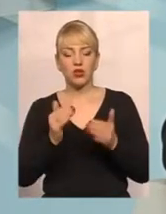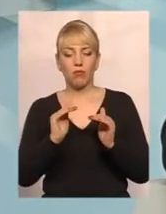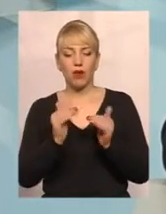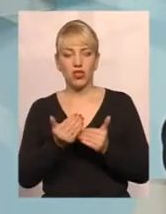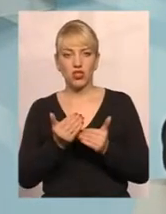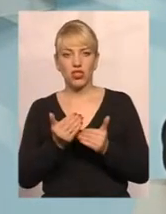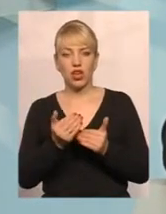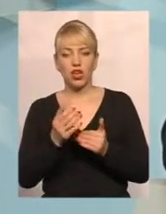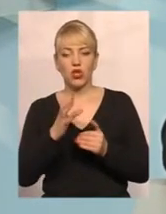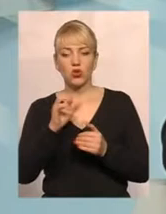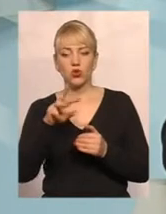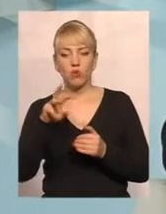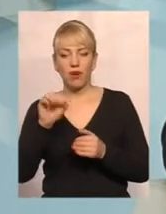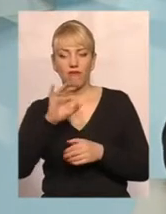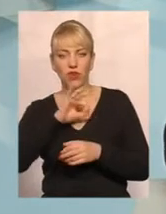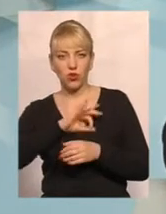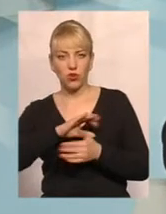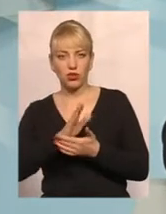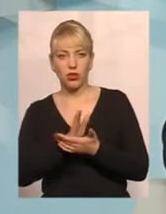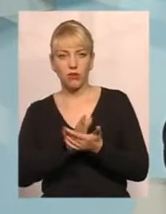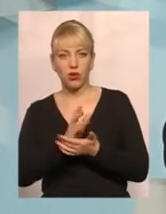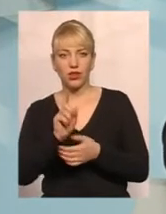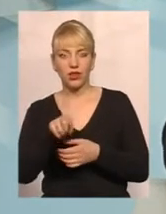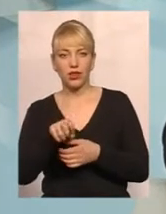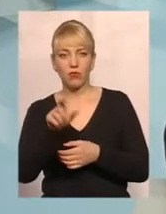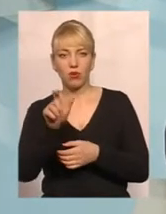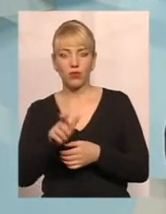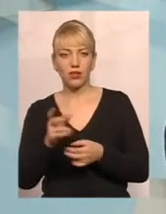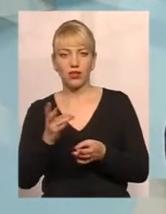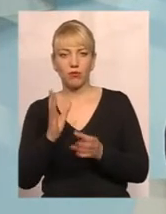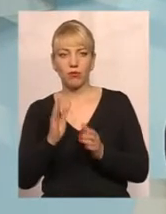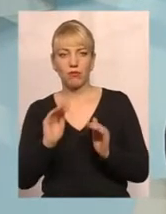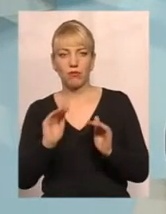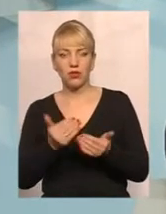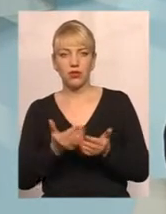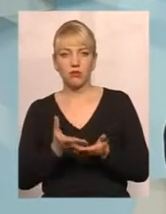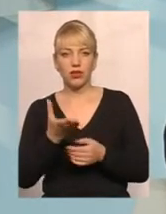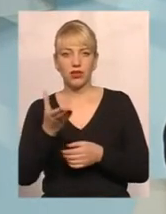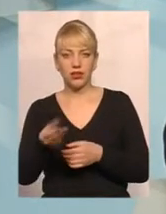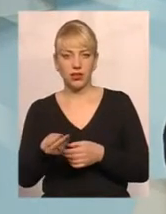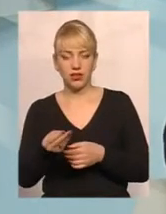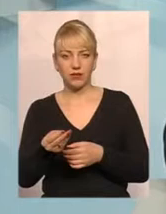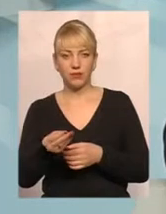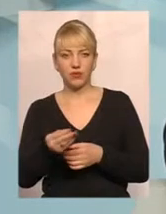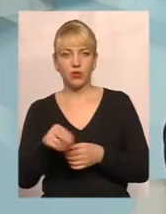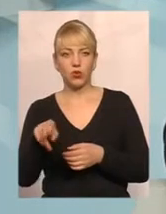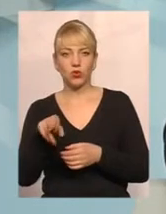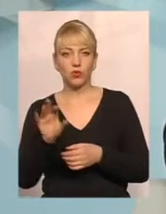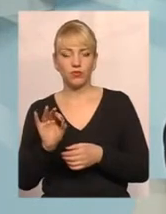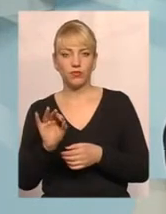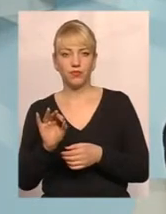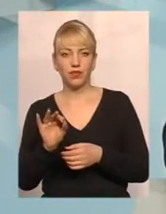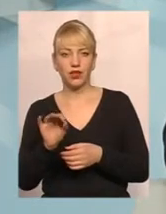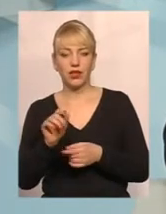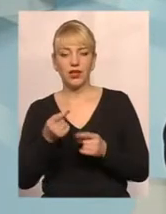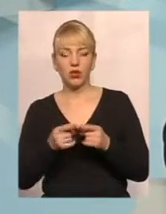використаної послуги, тим громадянину менше буде необхідно доплачувати до, скажімо